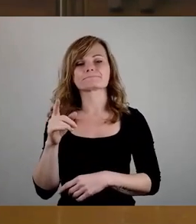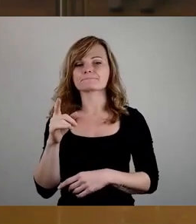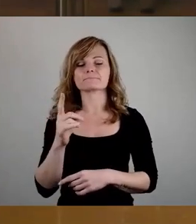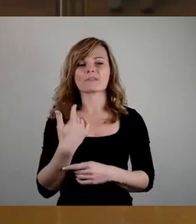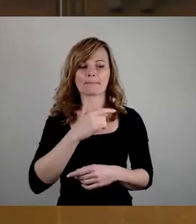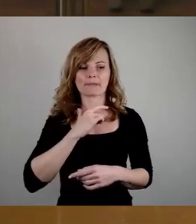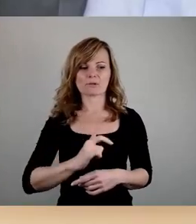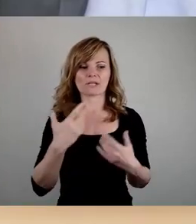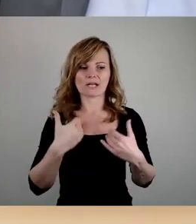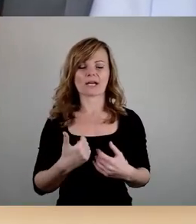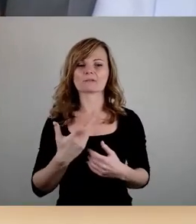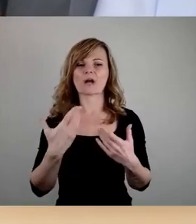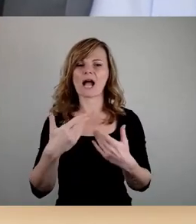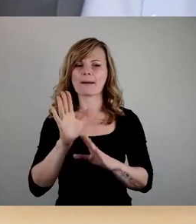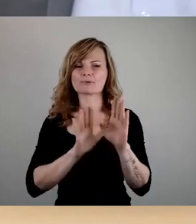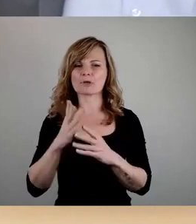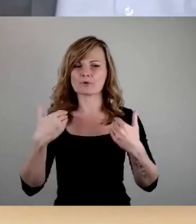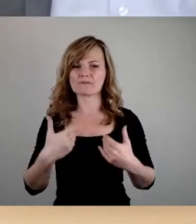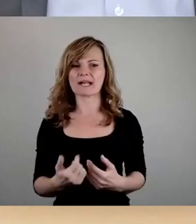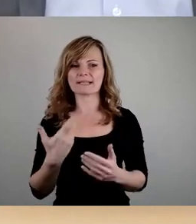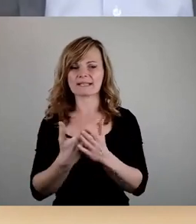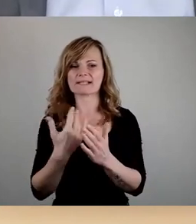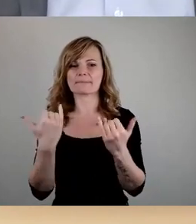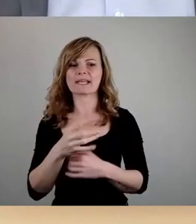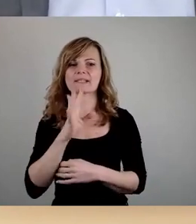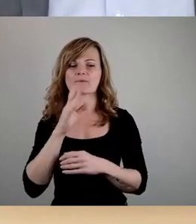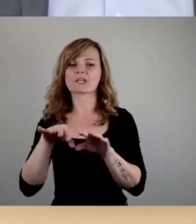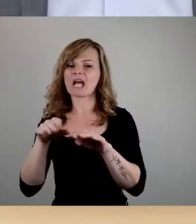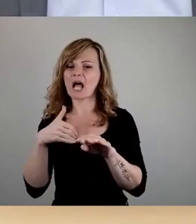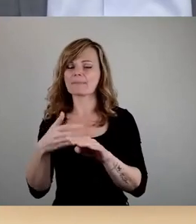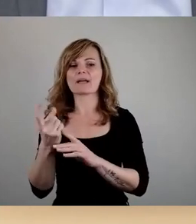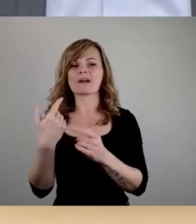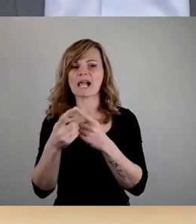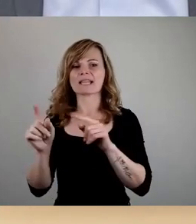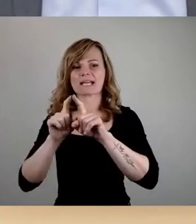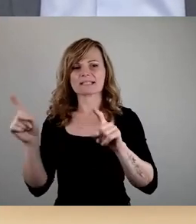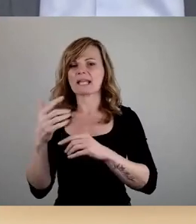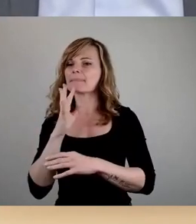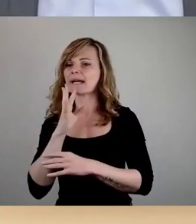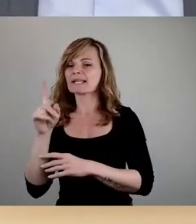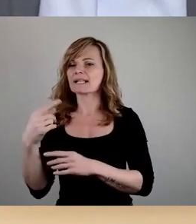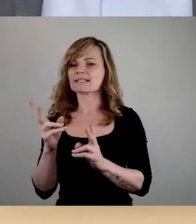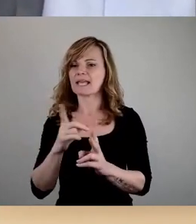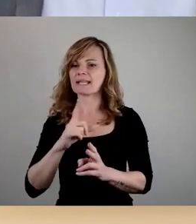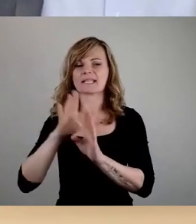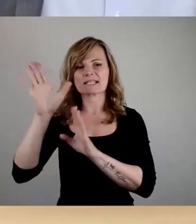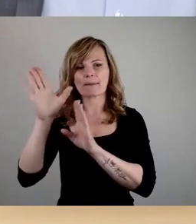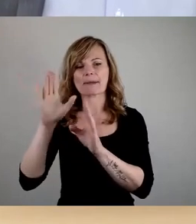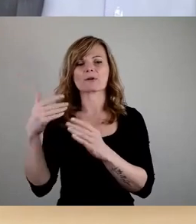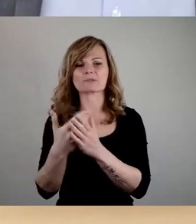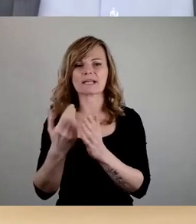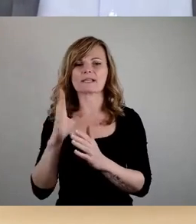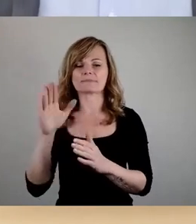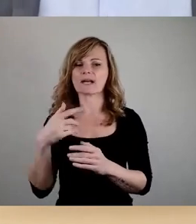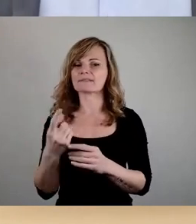Abstimmungsverhalten. Und insoweit erzähle ich Ihnen das Wort jetzt, weil Sie jetzt zu anderen Sachverhalten reden, als Sie sich gemeldet haben. insoweit,